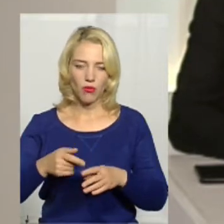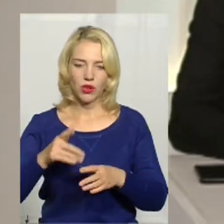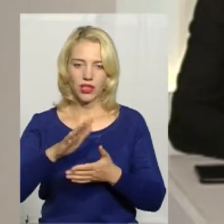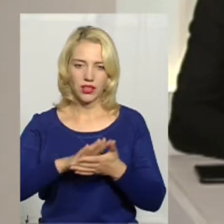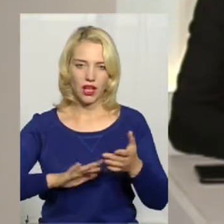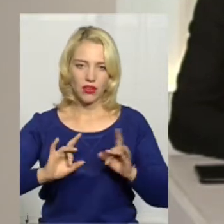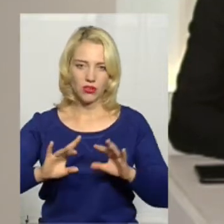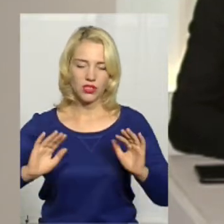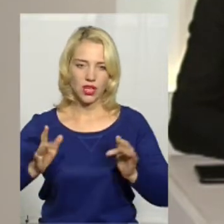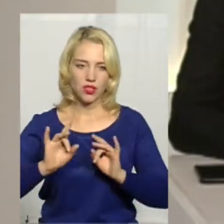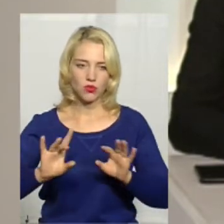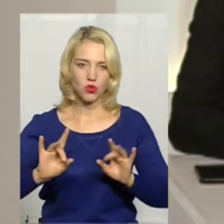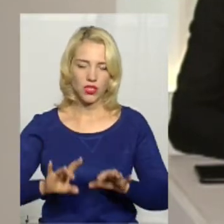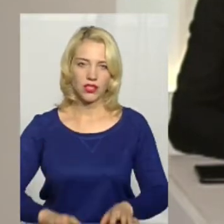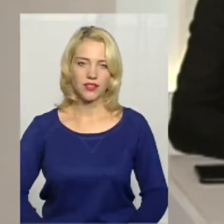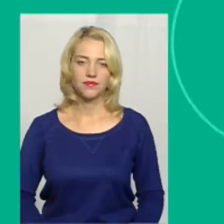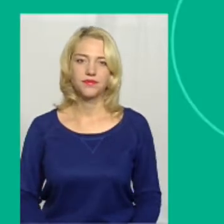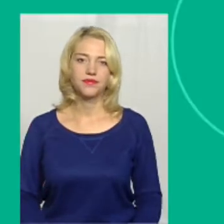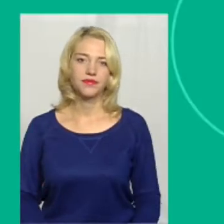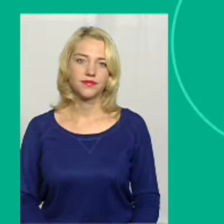фрагменті сюжету Тетяни Ворожцової.